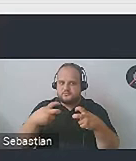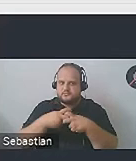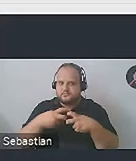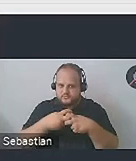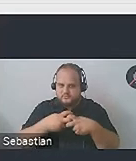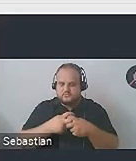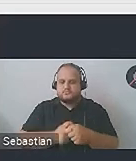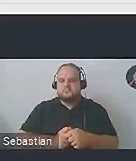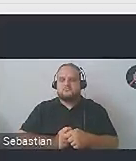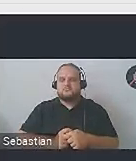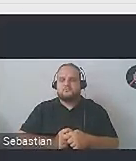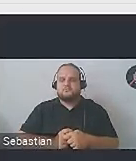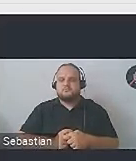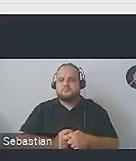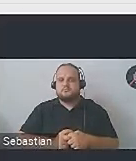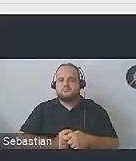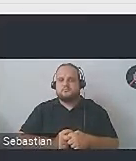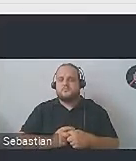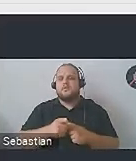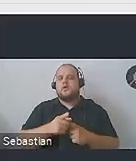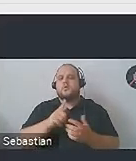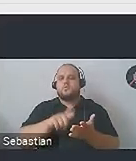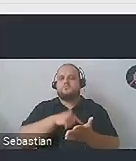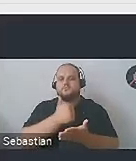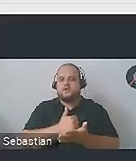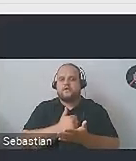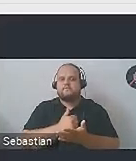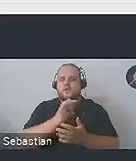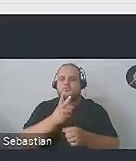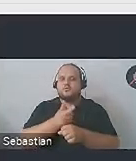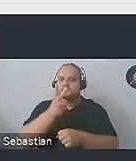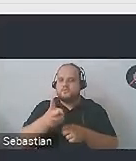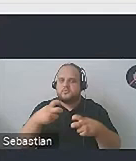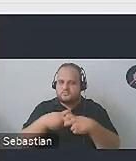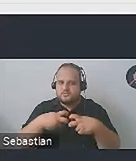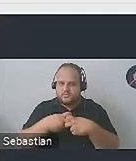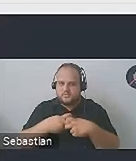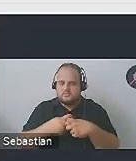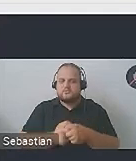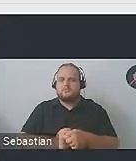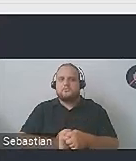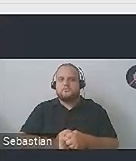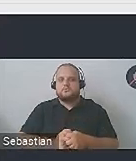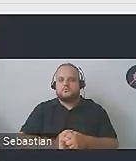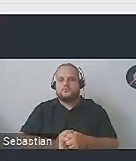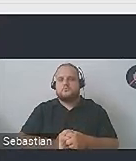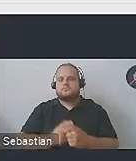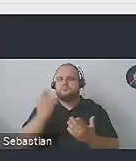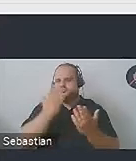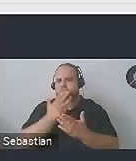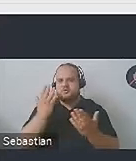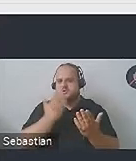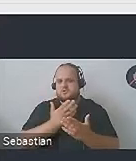są wypisane tutaj na slajdzie ustawa o dostępności cyfrowej. Ustawa jest krótka, przeczytanie jej zajmuje,